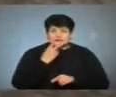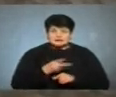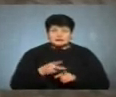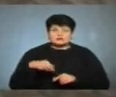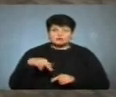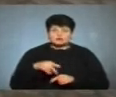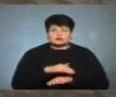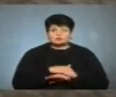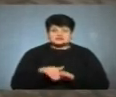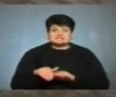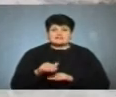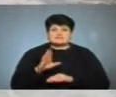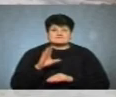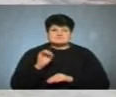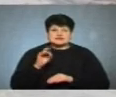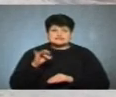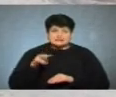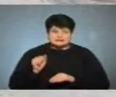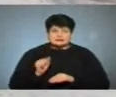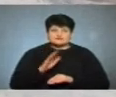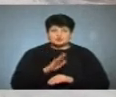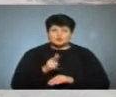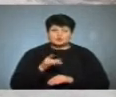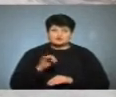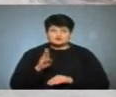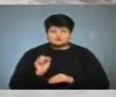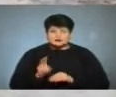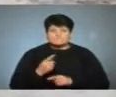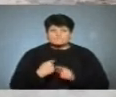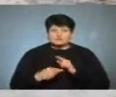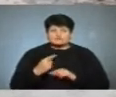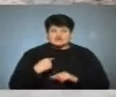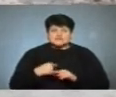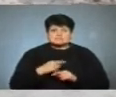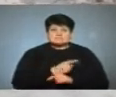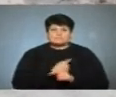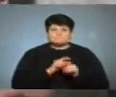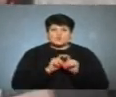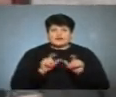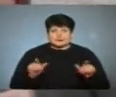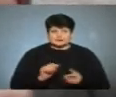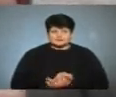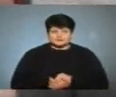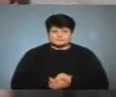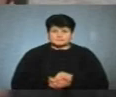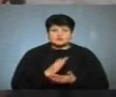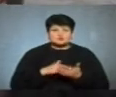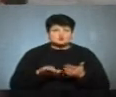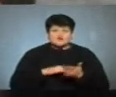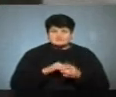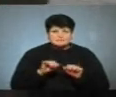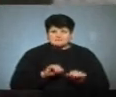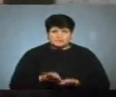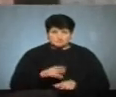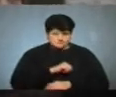на вулиці Весела. Вікторія Глушчак із сином повертається з поліклініки. Зовсім не прибрано, ви самі